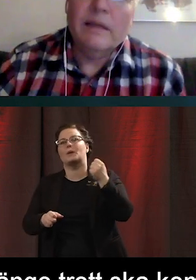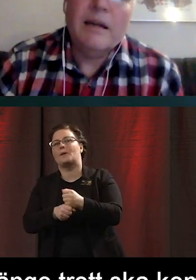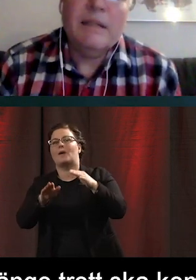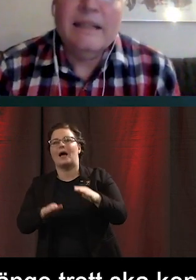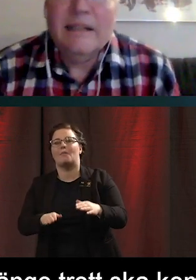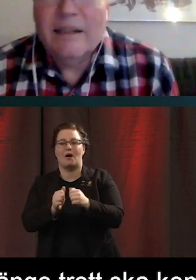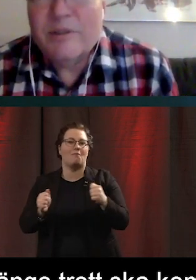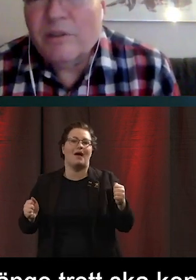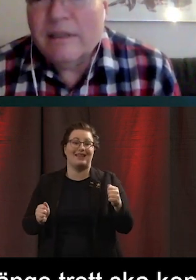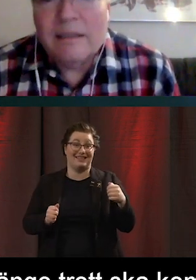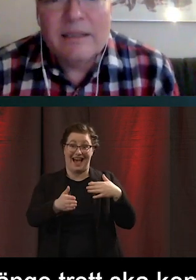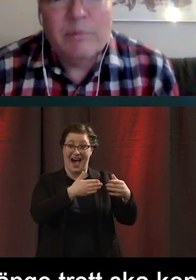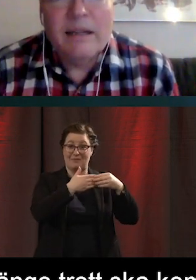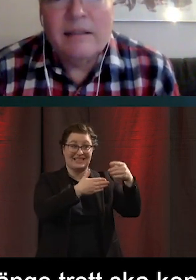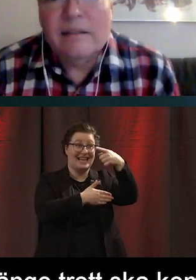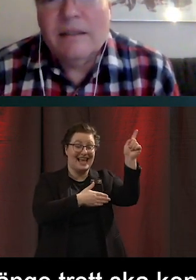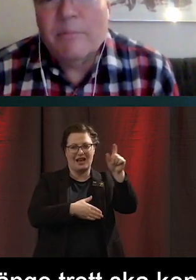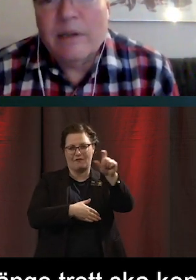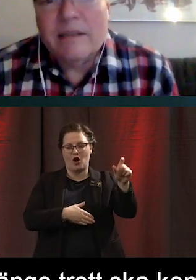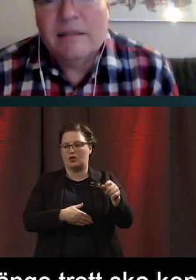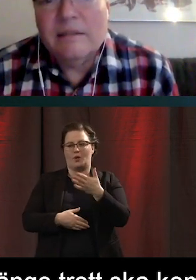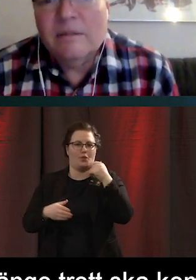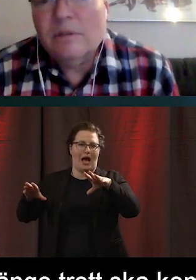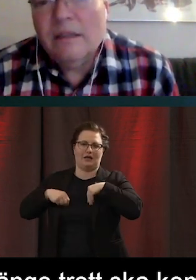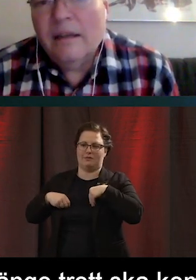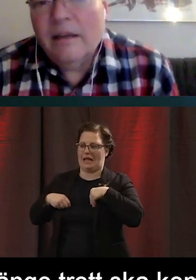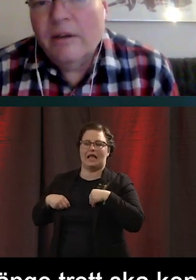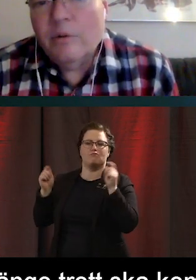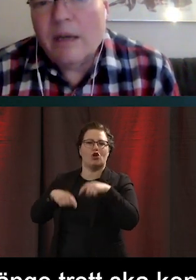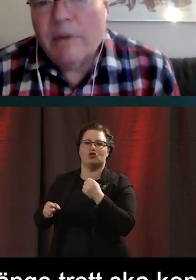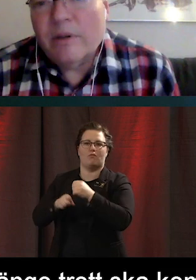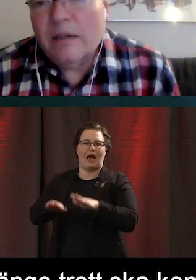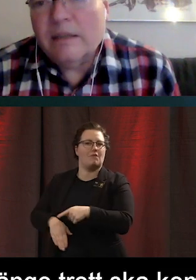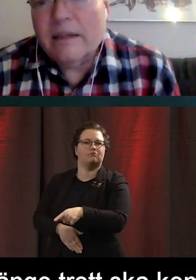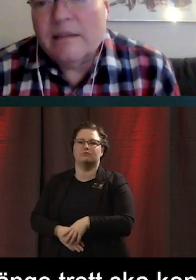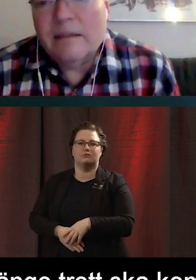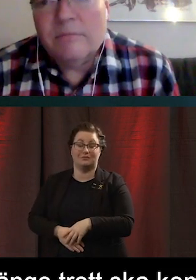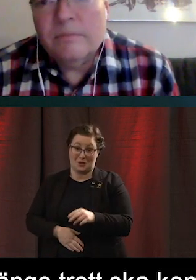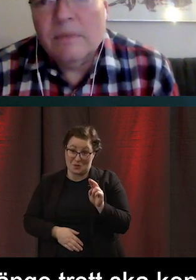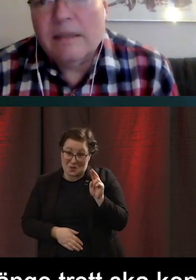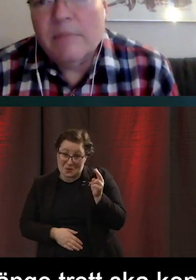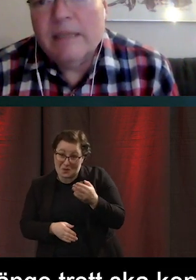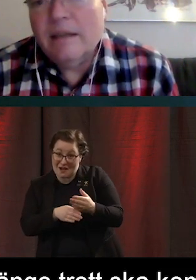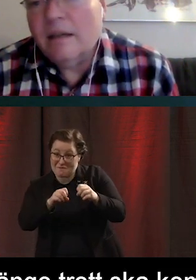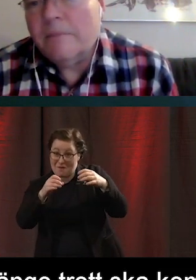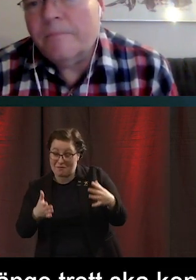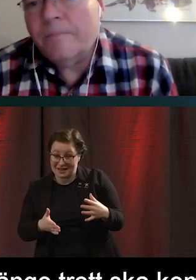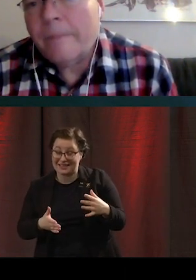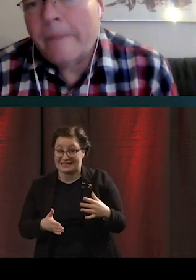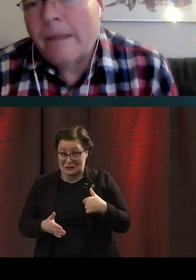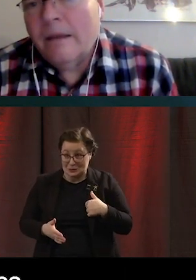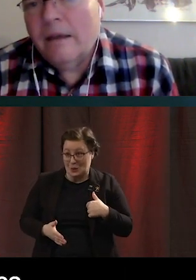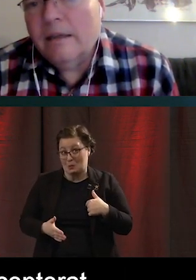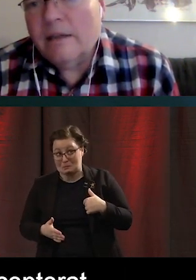arbetsledningar och sånt har inte accepterat att det är på det sättet. Och nu kan man ju kanske tänka sig att det blir en annan